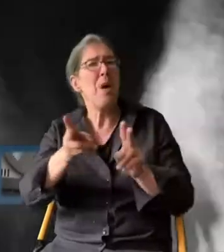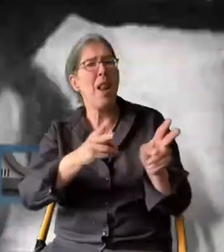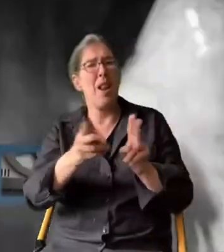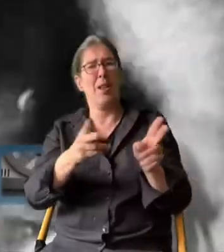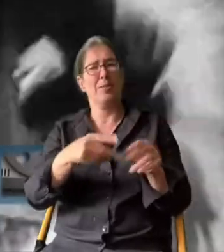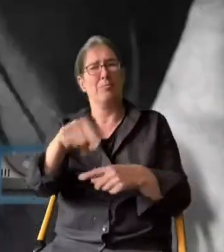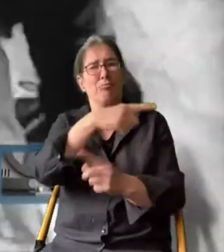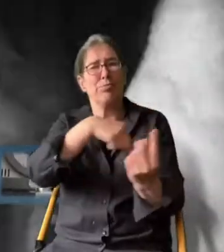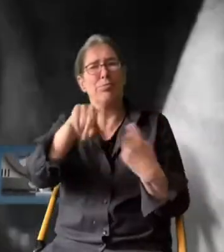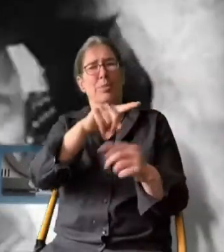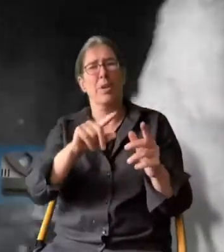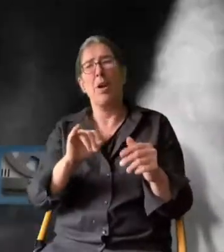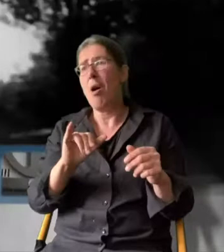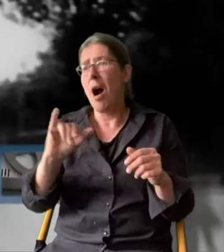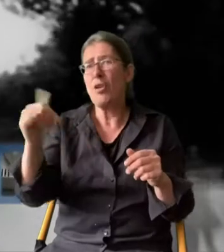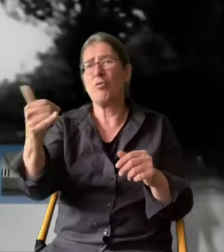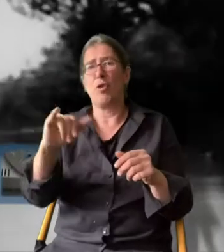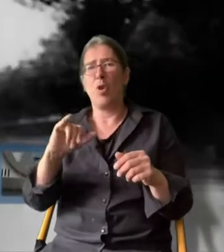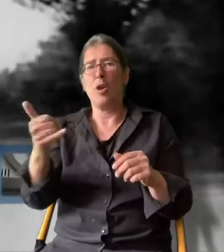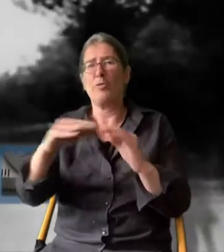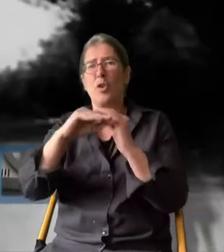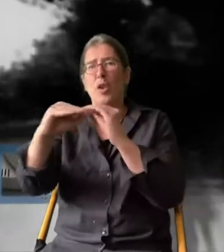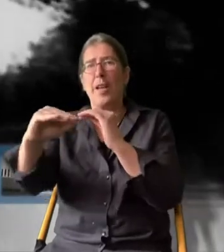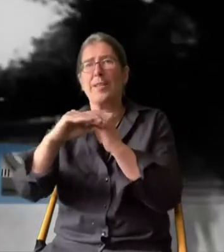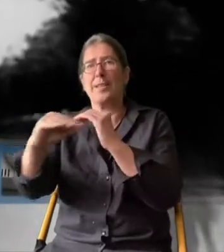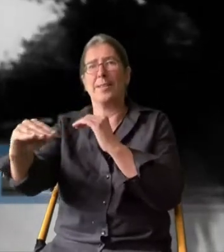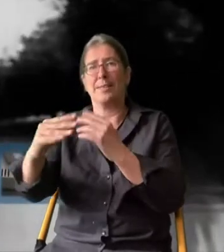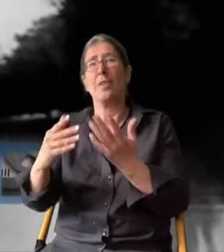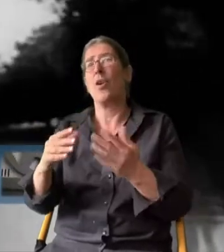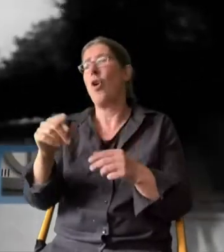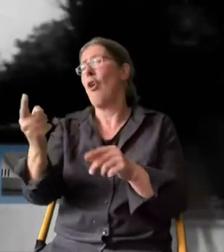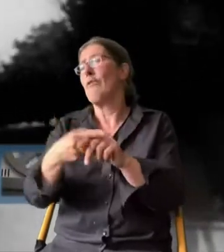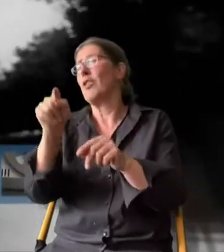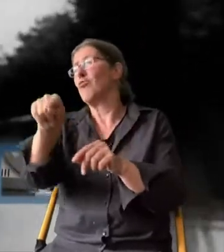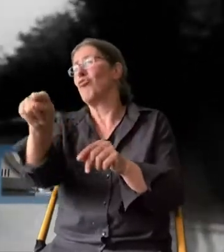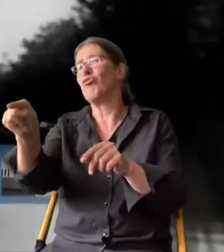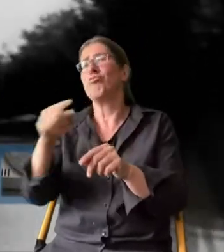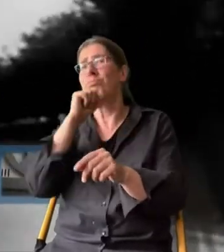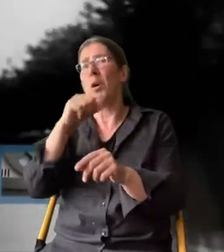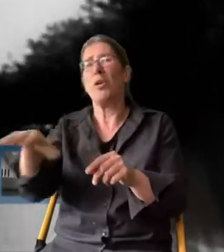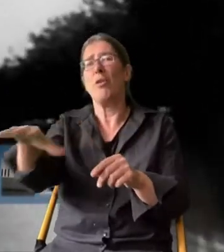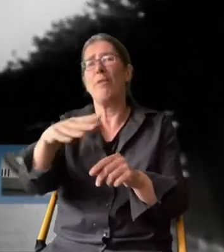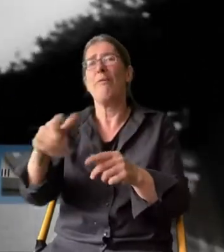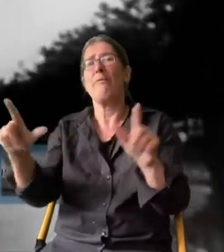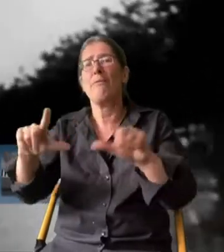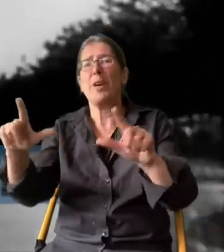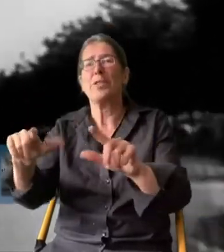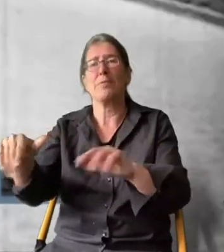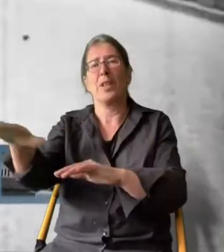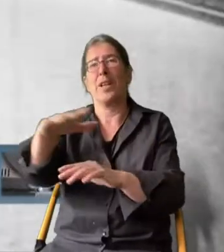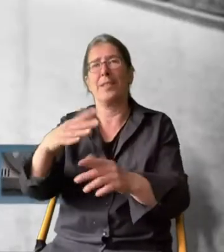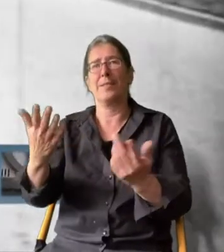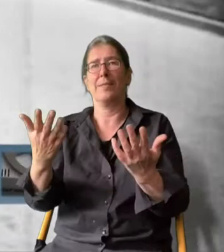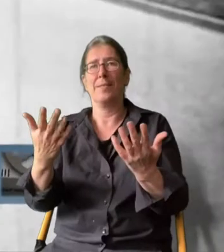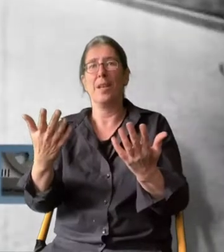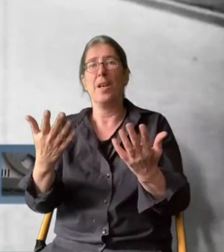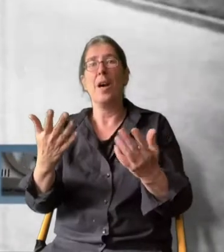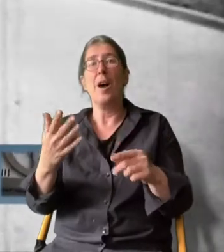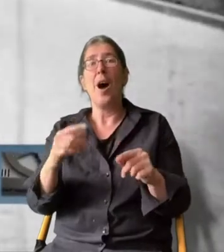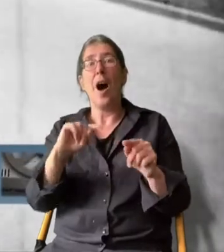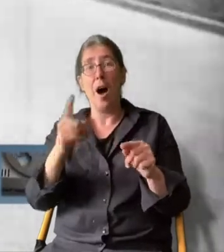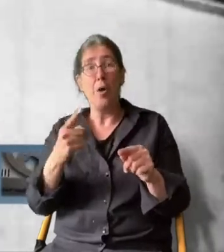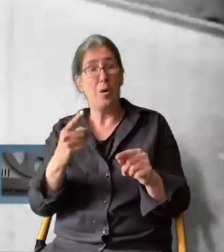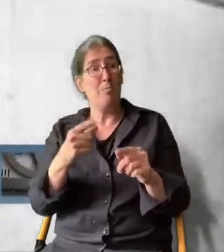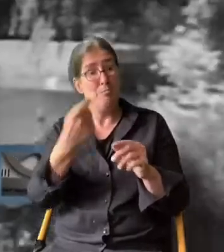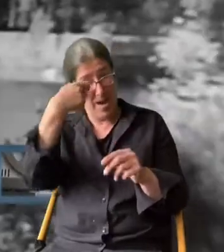schöne Bälle mitmachte, auch Exkursionen aufs Land, auf Gütern, wo auch Feste gefeiert wurden. Und natürlich